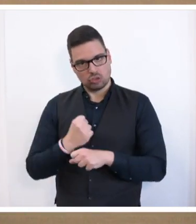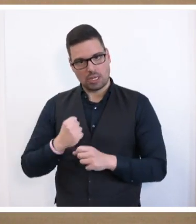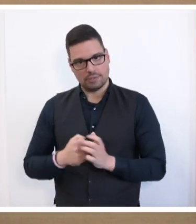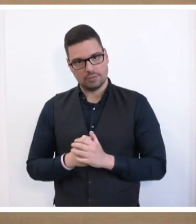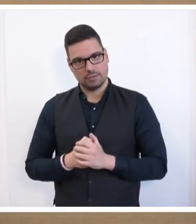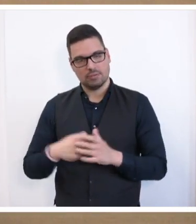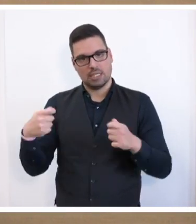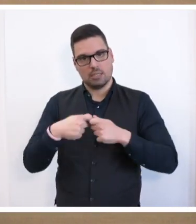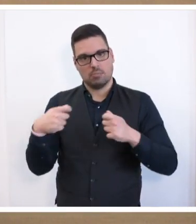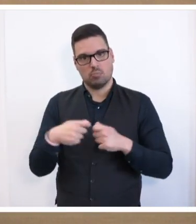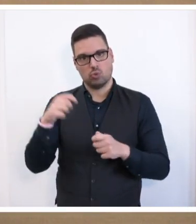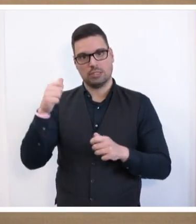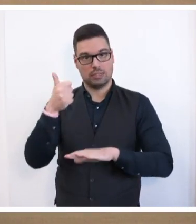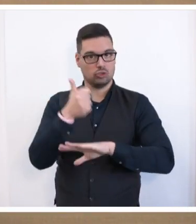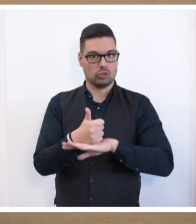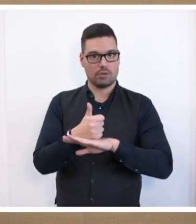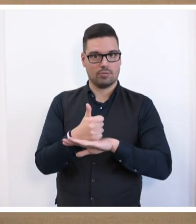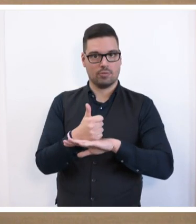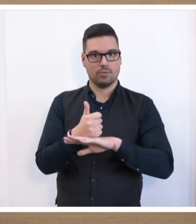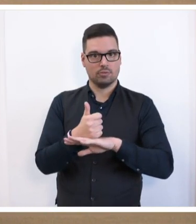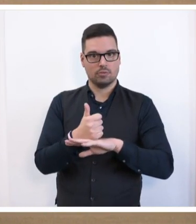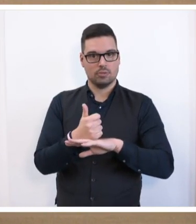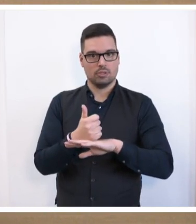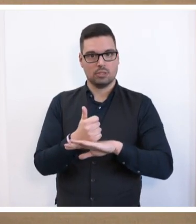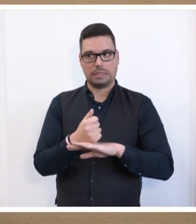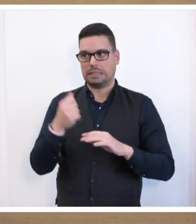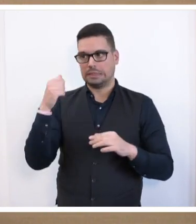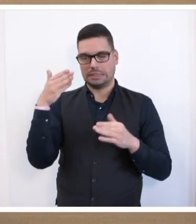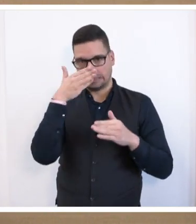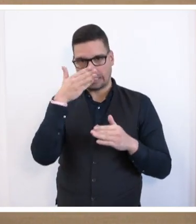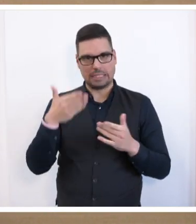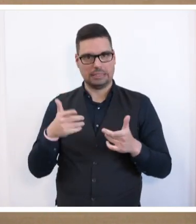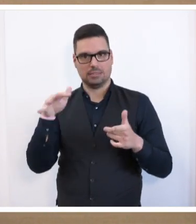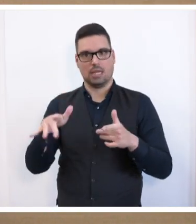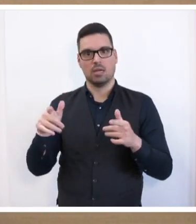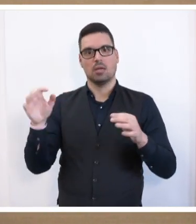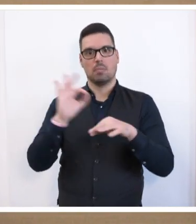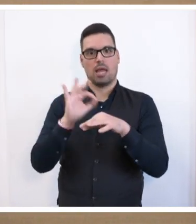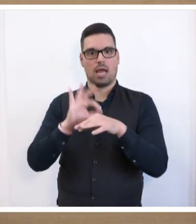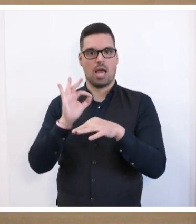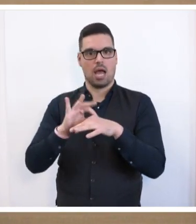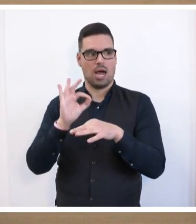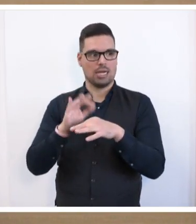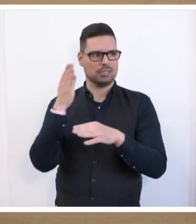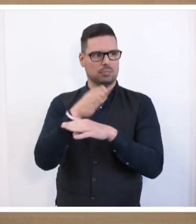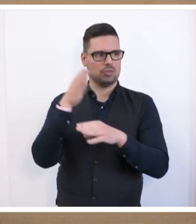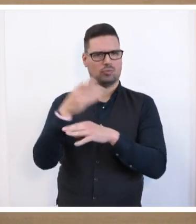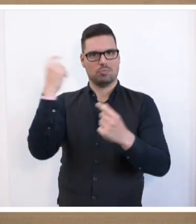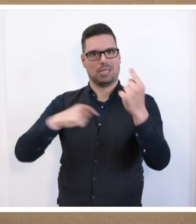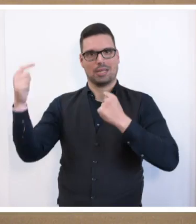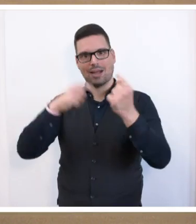wenn Ihr Bundesvorsitzender jetzt auf plumpste Art versucht, Neid und Missgunst bei Arztbesuchen durch Migranten zu schüren, der